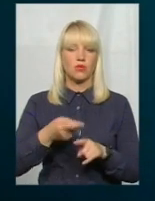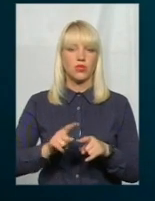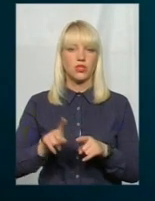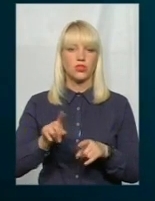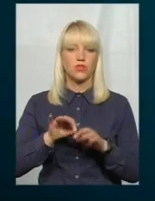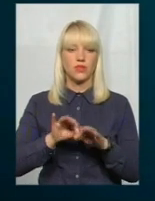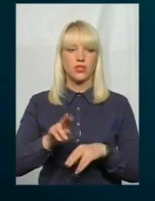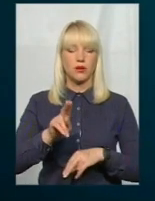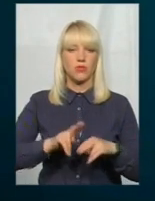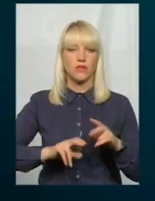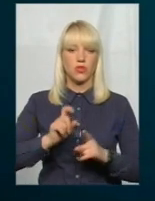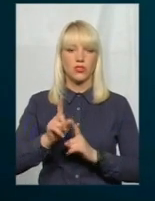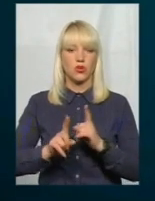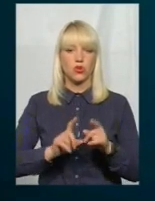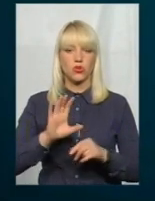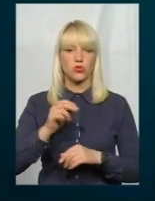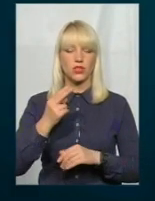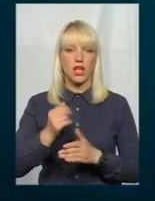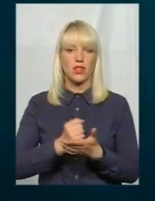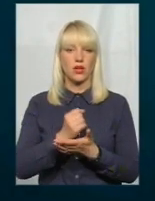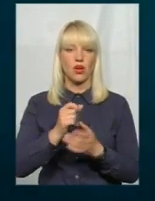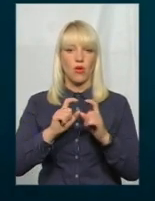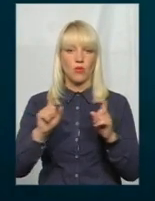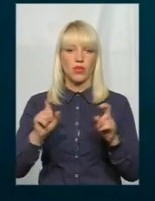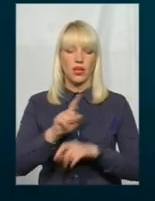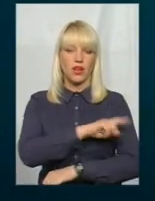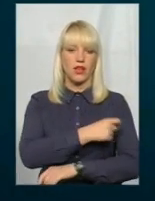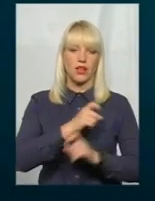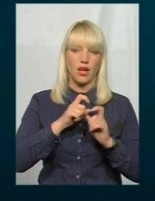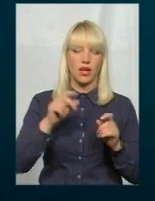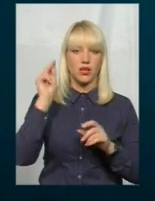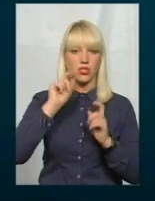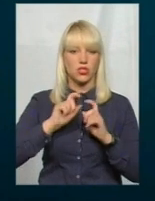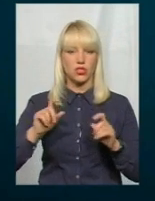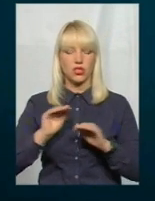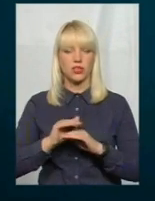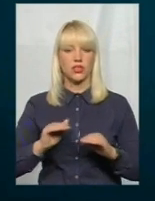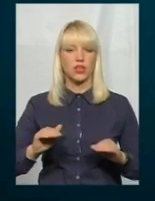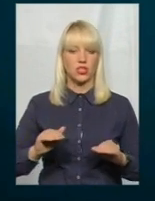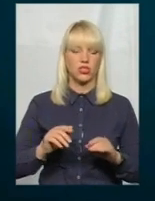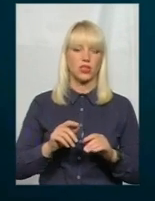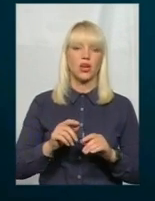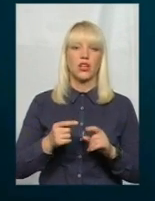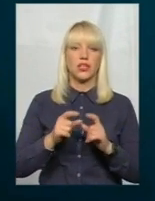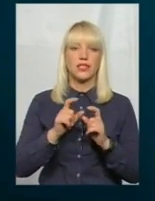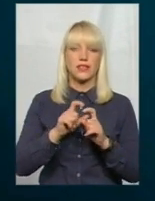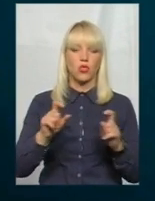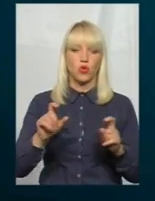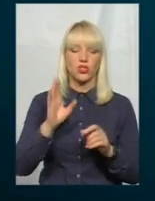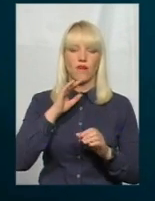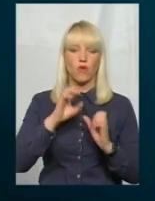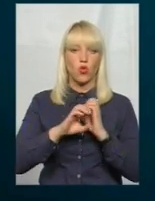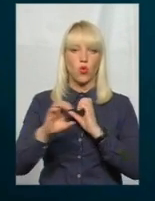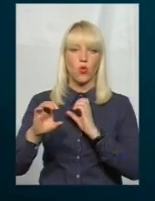ведеться будівництво та реконструкція соціальних об'єктів, лікарень, шкіл, дитячих садочків, водогонів, електромереж. Та про